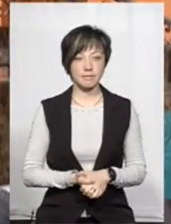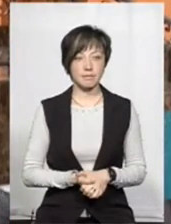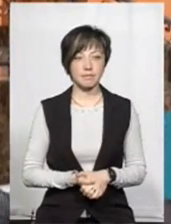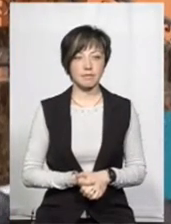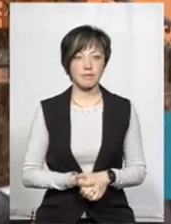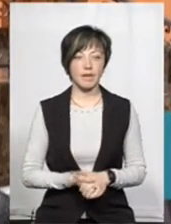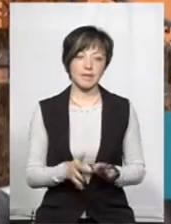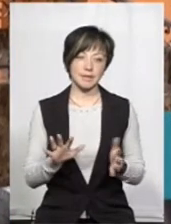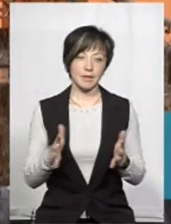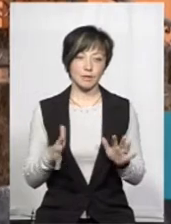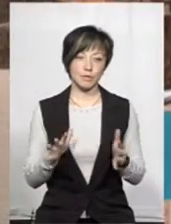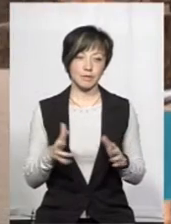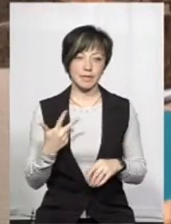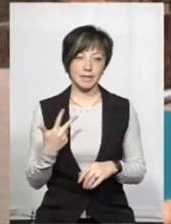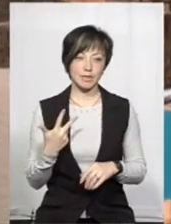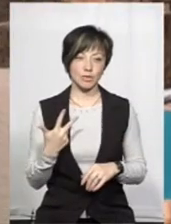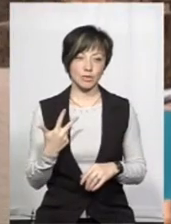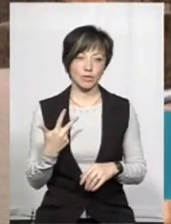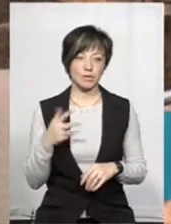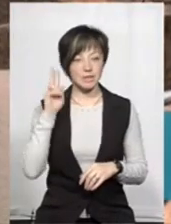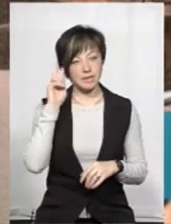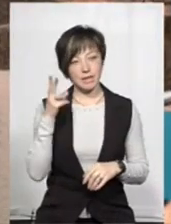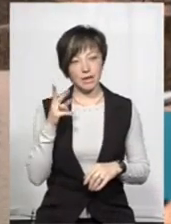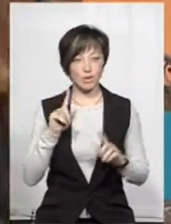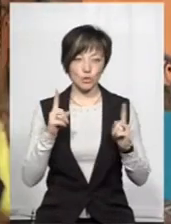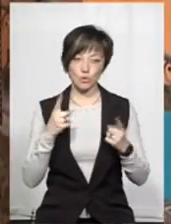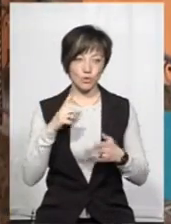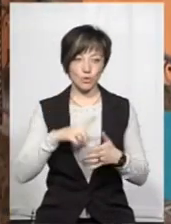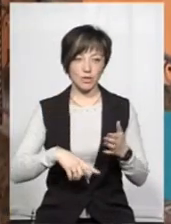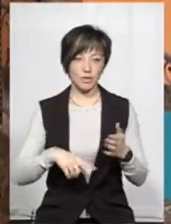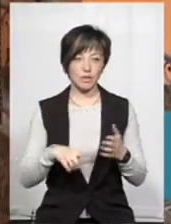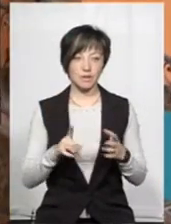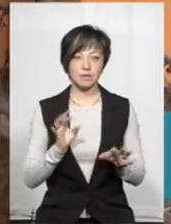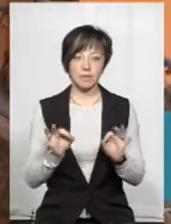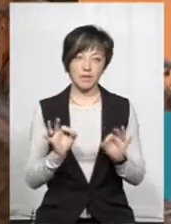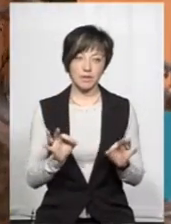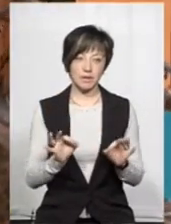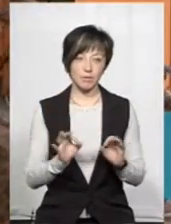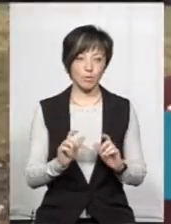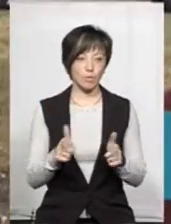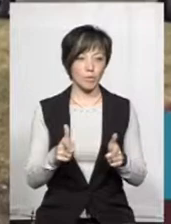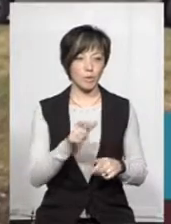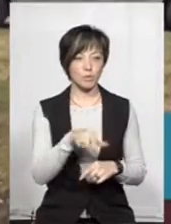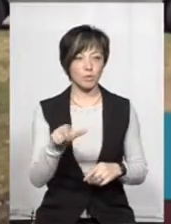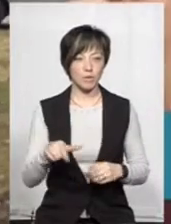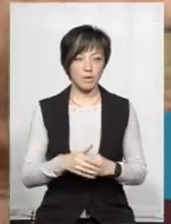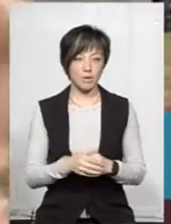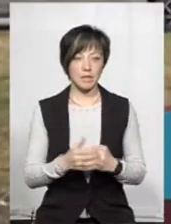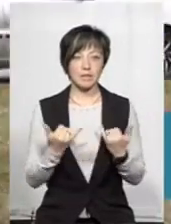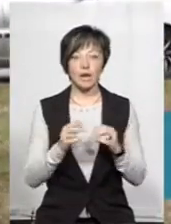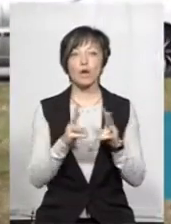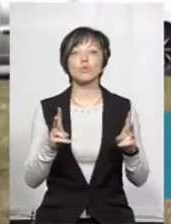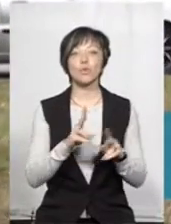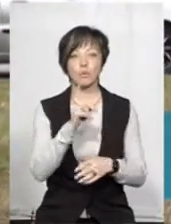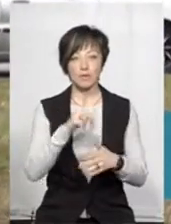Ну так собі, на троечку. А не знаю, не дуже довіряємо. Не дуже справедливо вступає зі дні. Ой, зараз хто кому